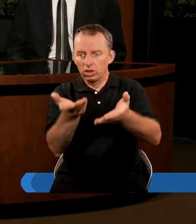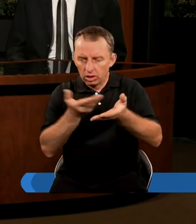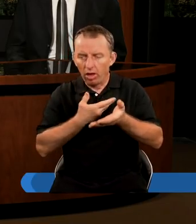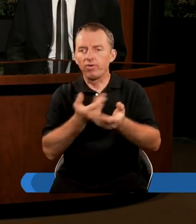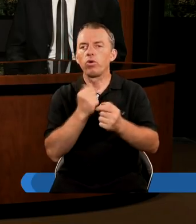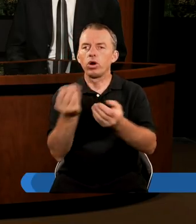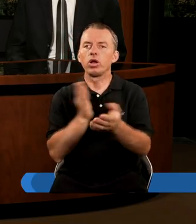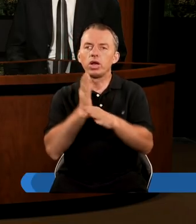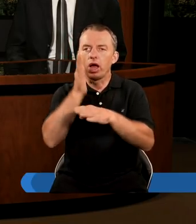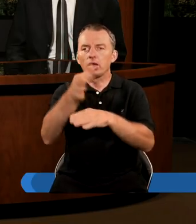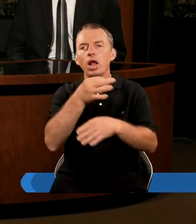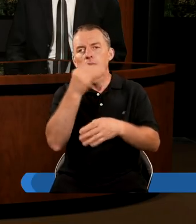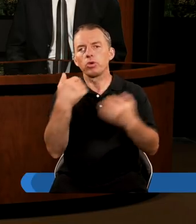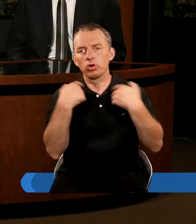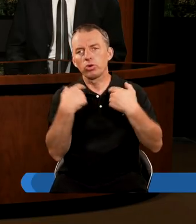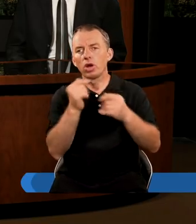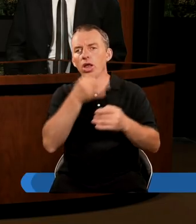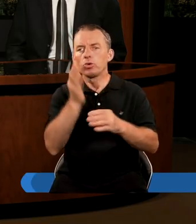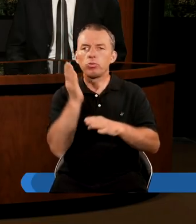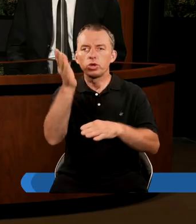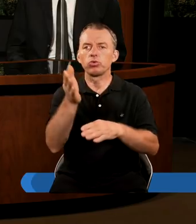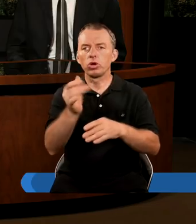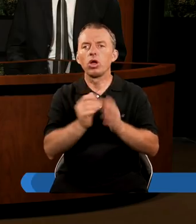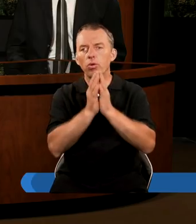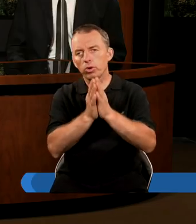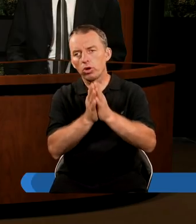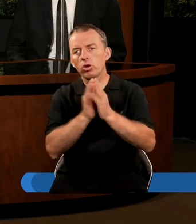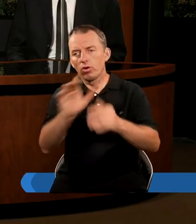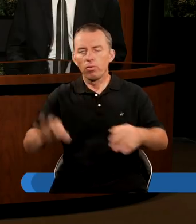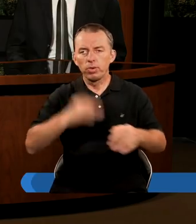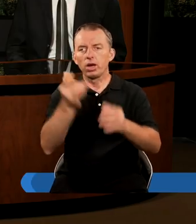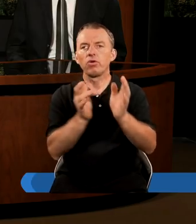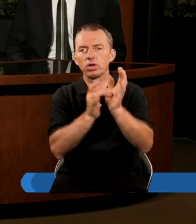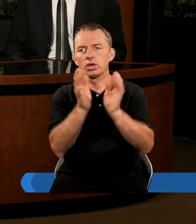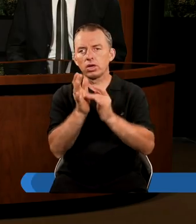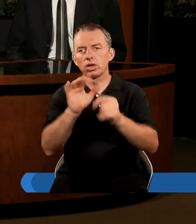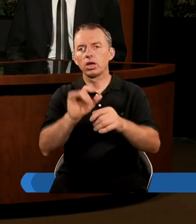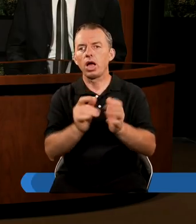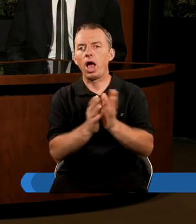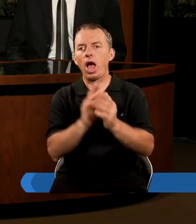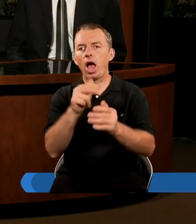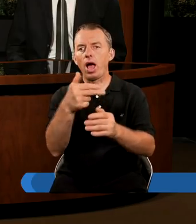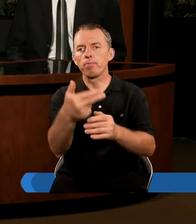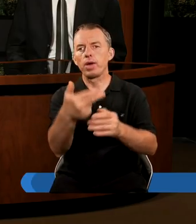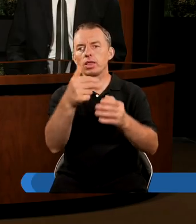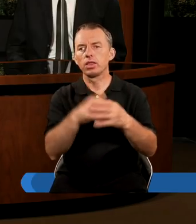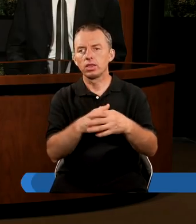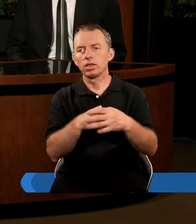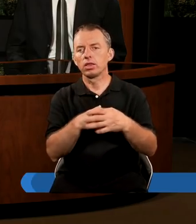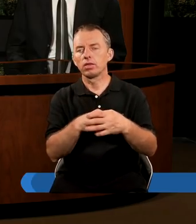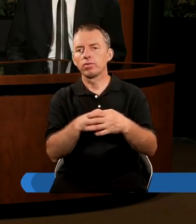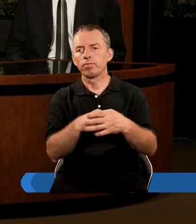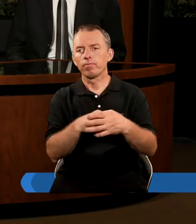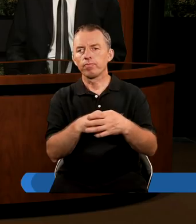nam nadzieję na lepsze życie, lepszą przyszłość. A prosimy Cię o to, Panie, w imieniu Twojego Syna, Jezusa Chrystusa. Amen. Amen.